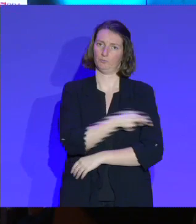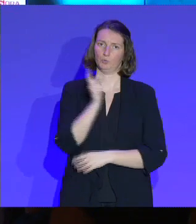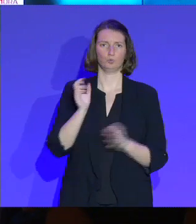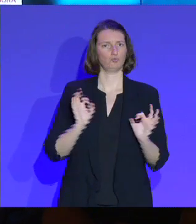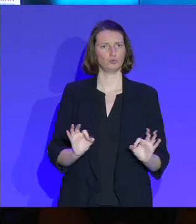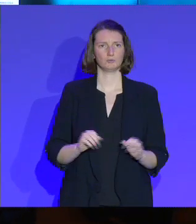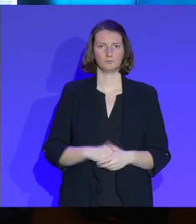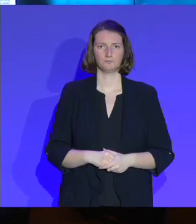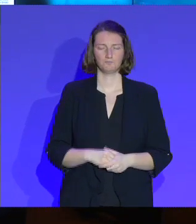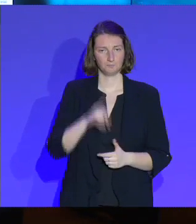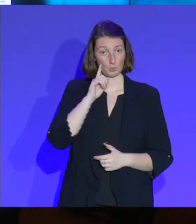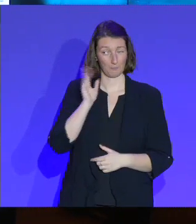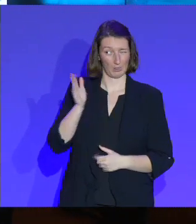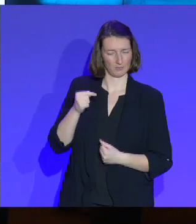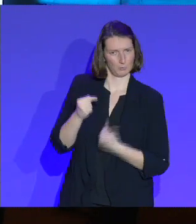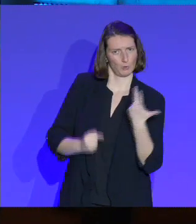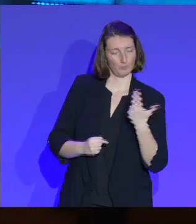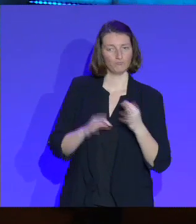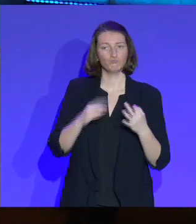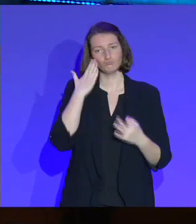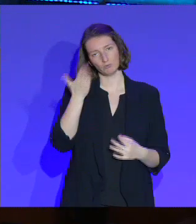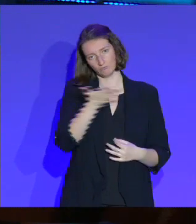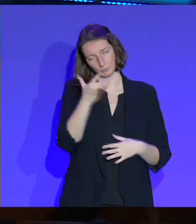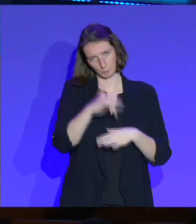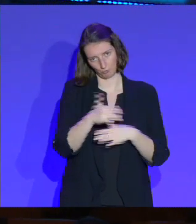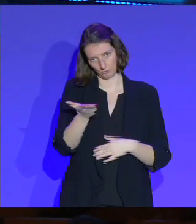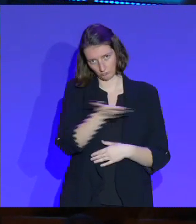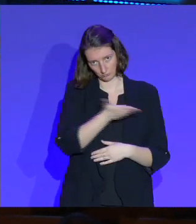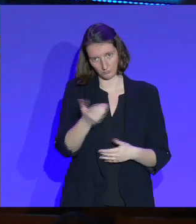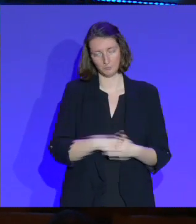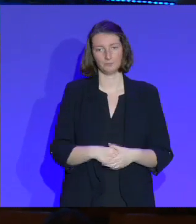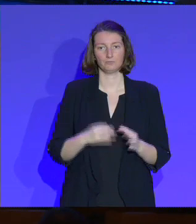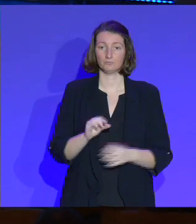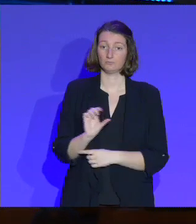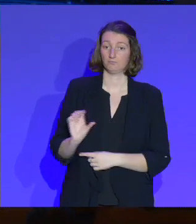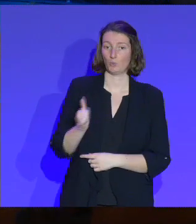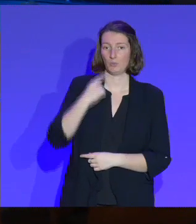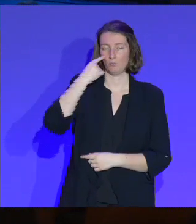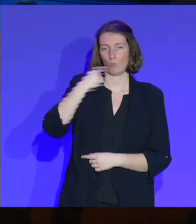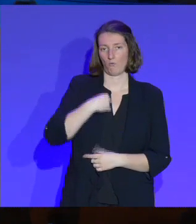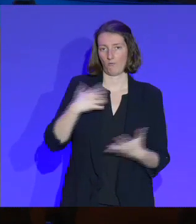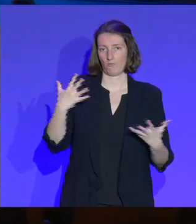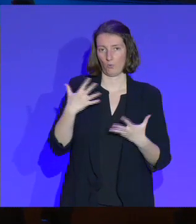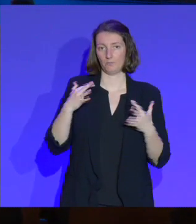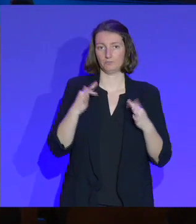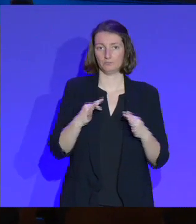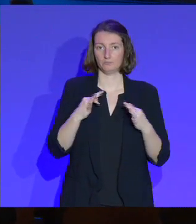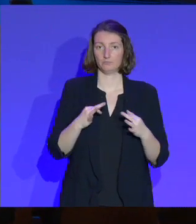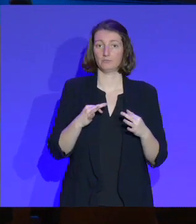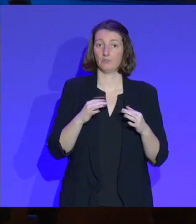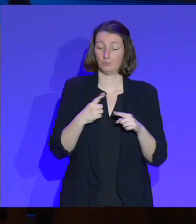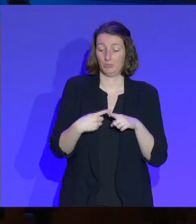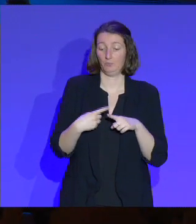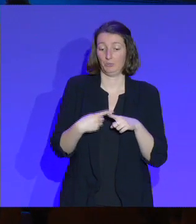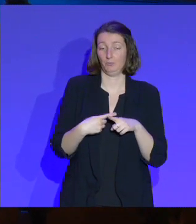Il y a plusieurs menaces. Vous le savez, vous les vivez. La première menace, pour moi, c'est celle de la privatisation